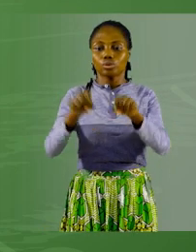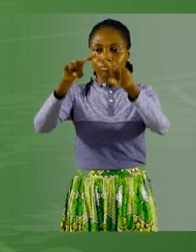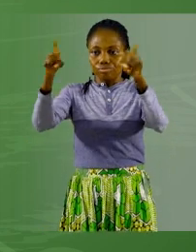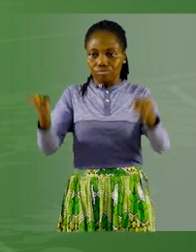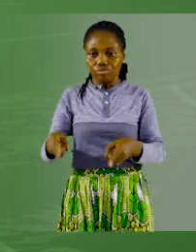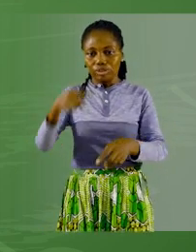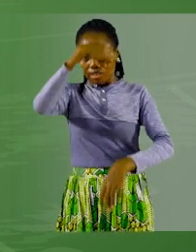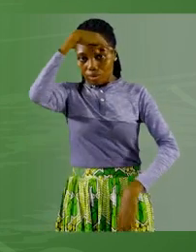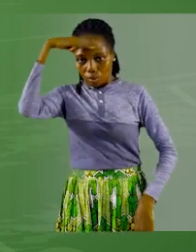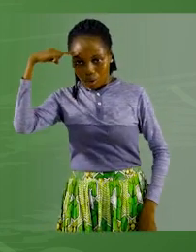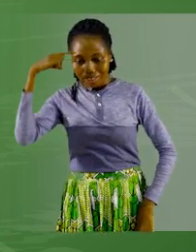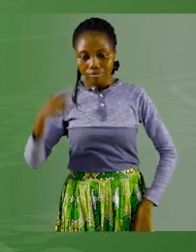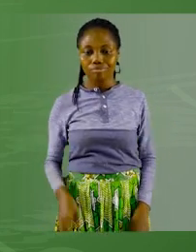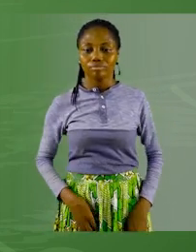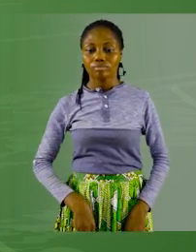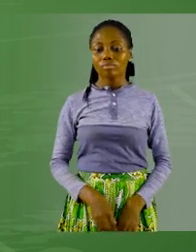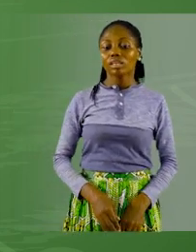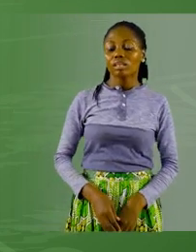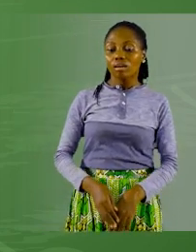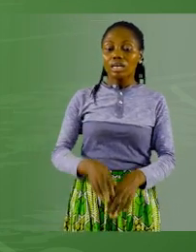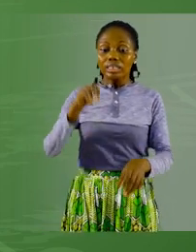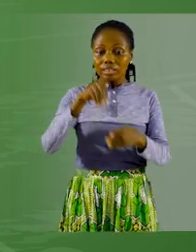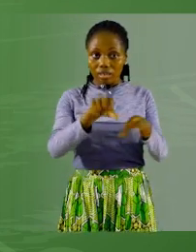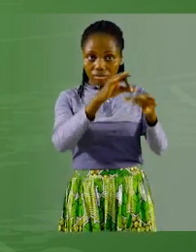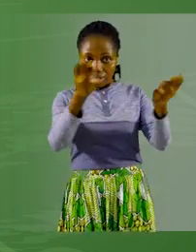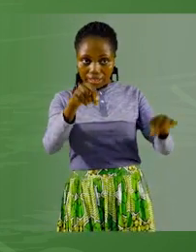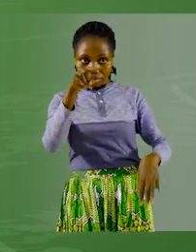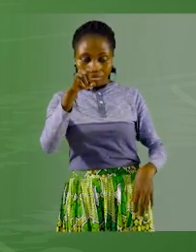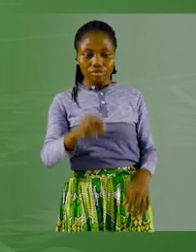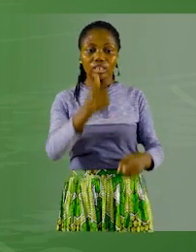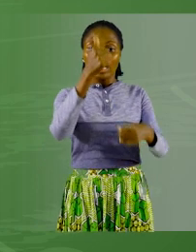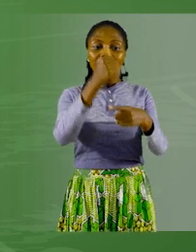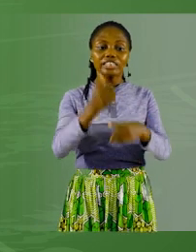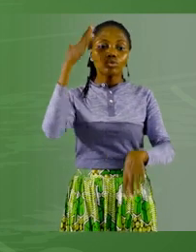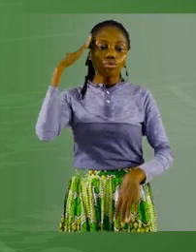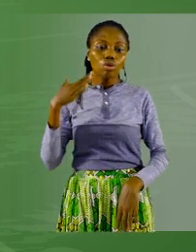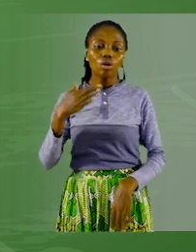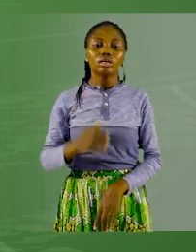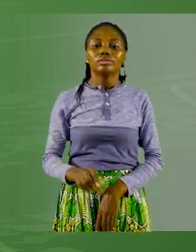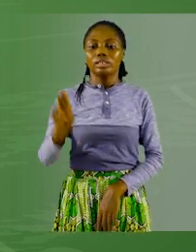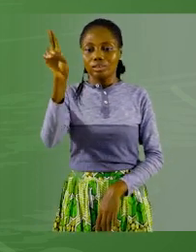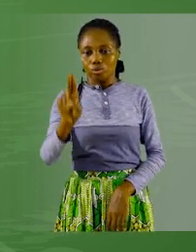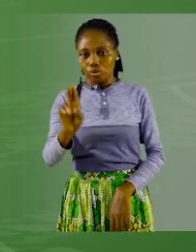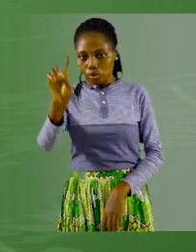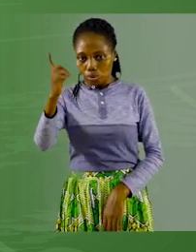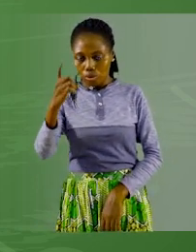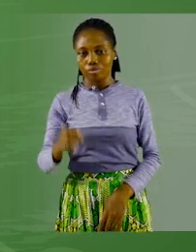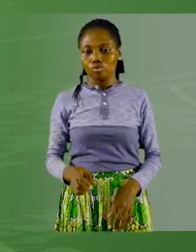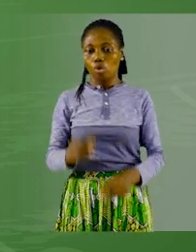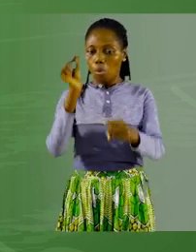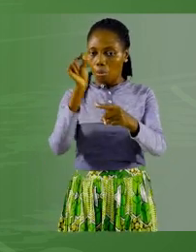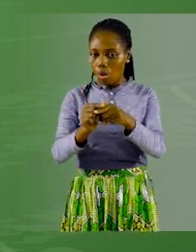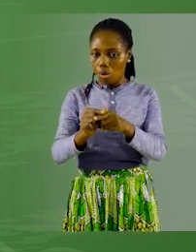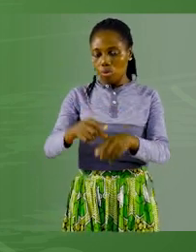Ici, l'adjectif de couleur est employé seul. Des chaussures noires. Donc, il y a accord. Des